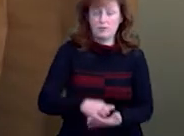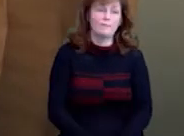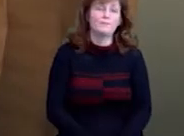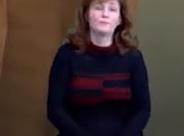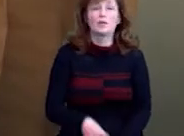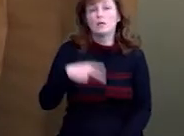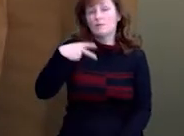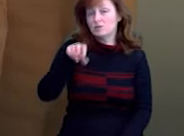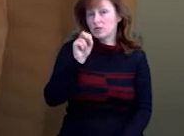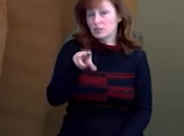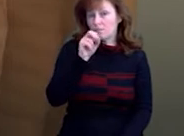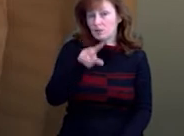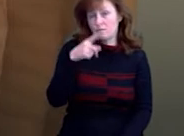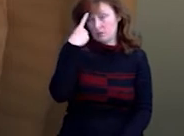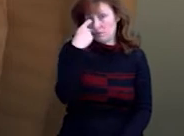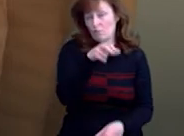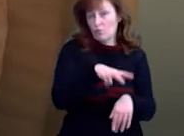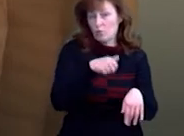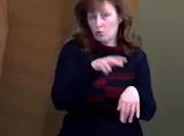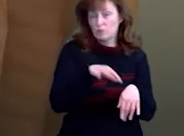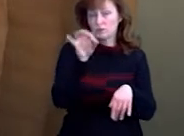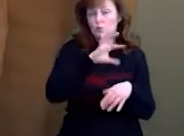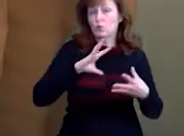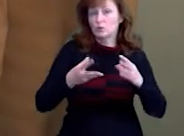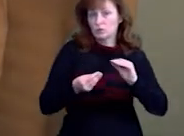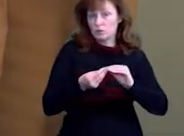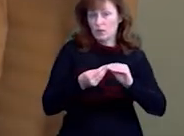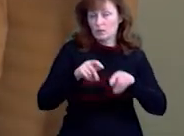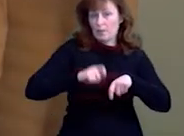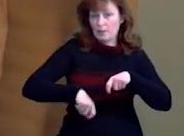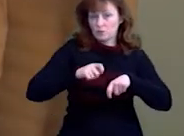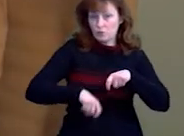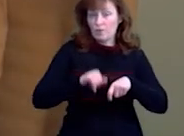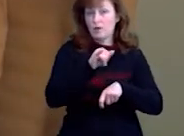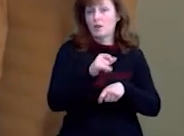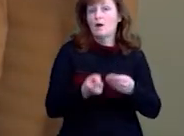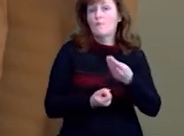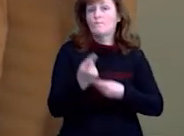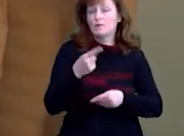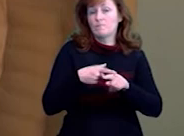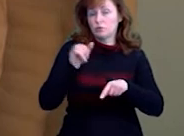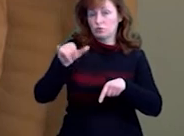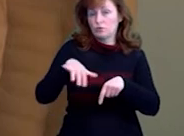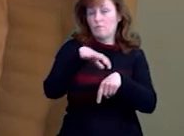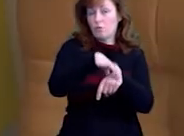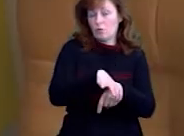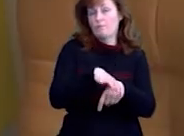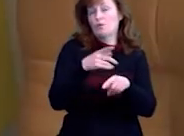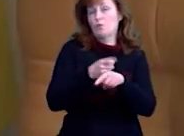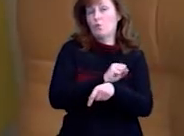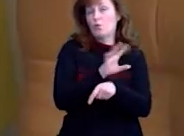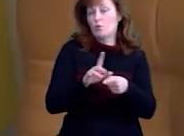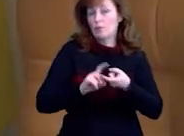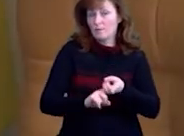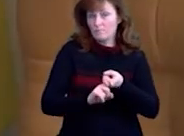поліція отримала інформацію про результати тестування хлопця. Виявилося, що він інфікований коронавірусом. Декілька